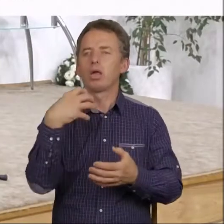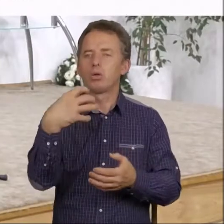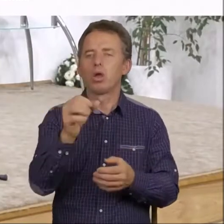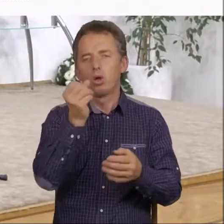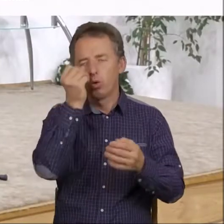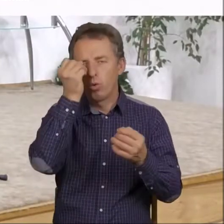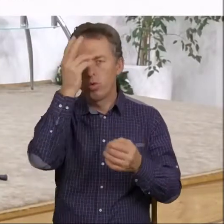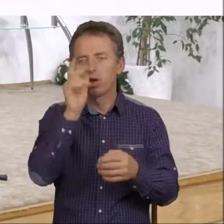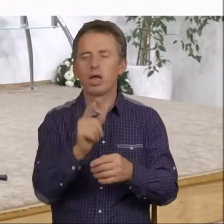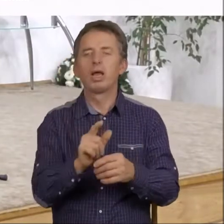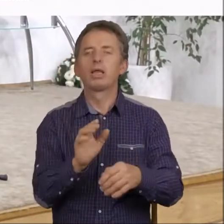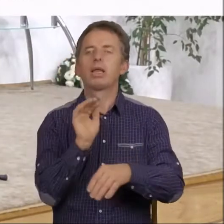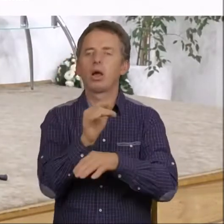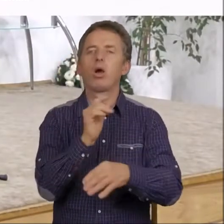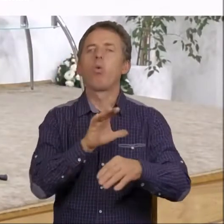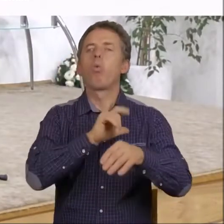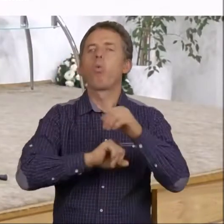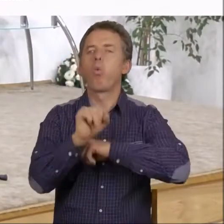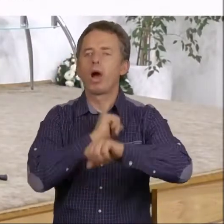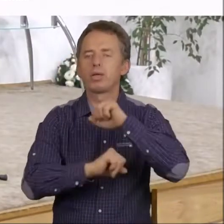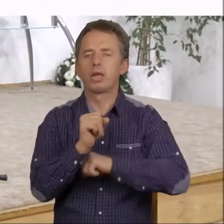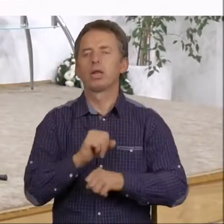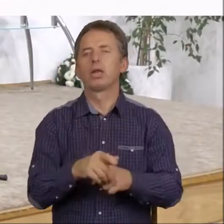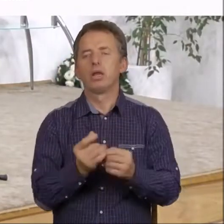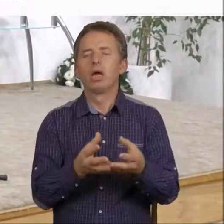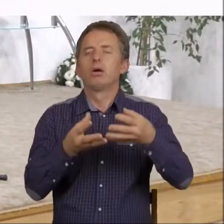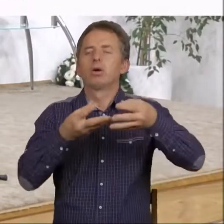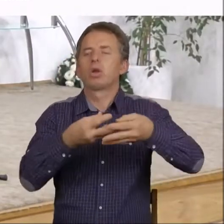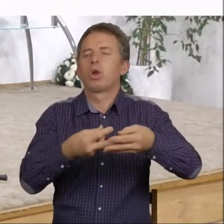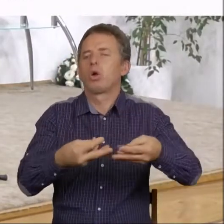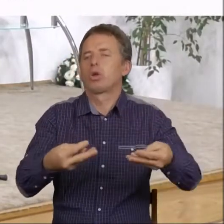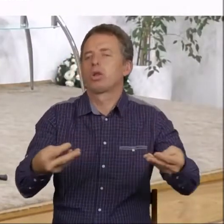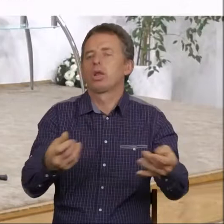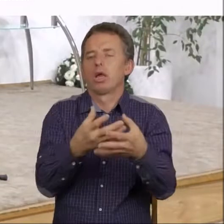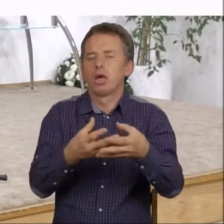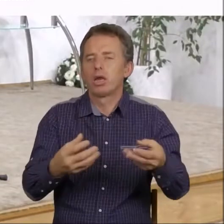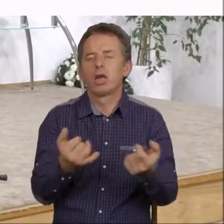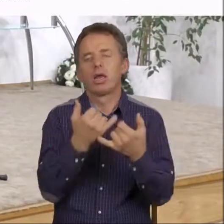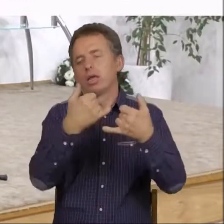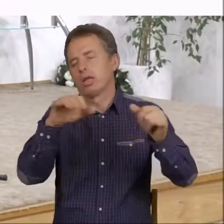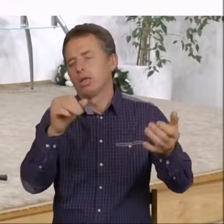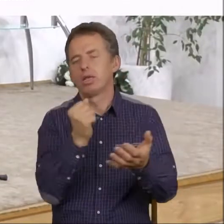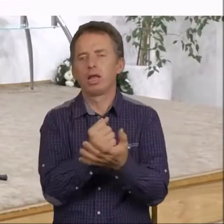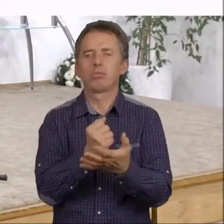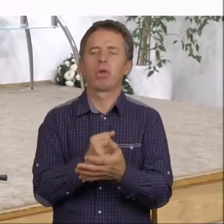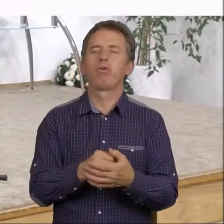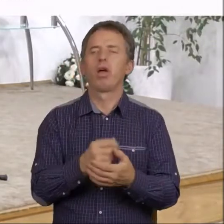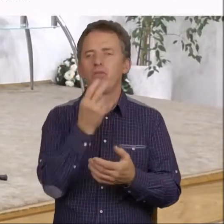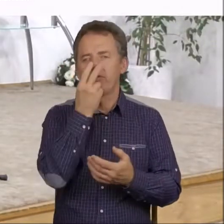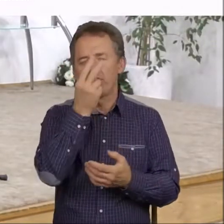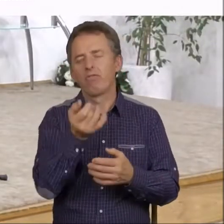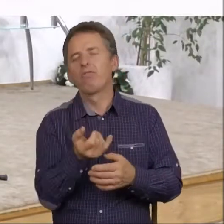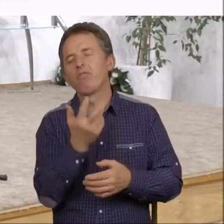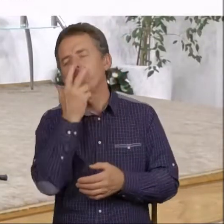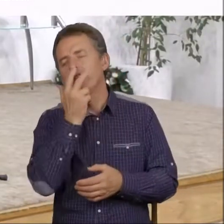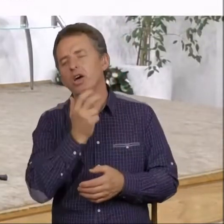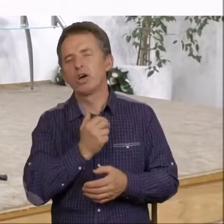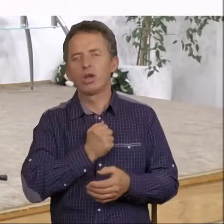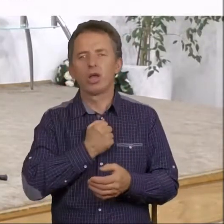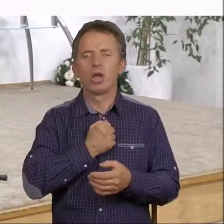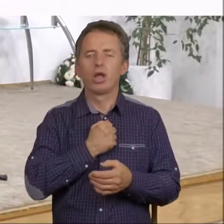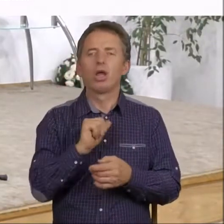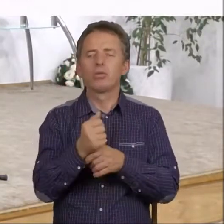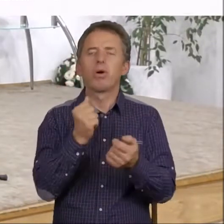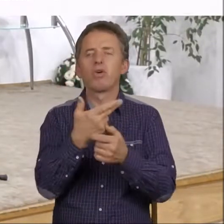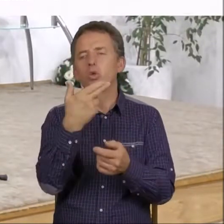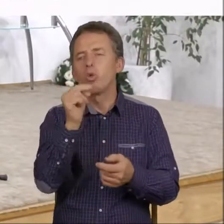kulturę łacińską. To rozsypuje się. Czy się rozsypie, to jest inna sprawa. Ale widzimy wyraźne nurty